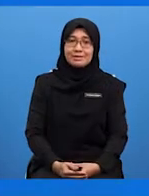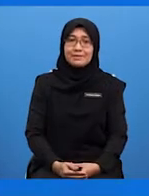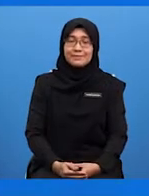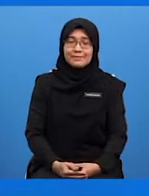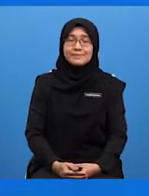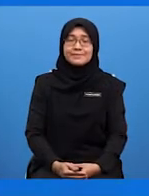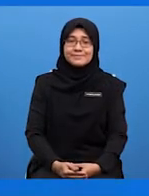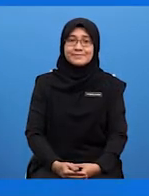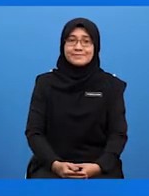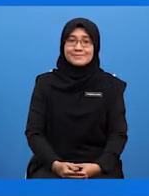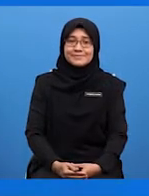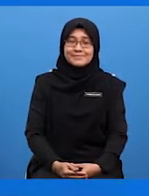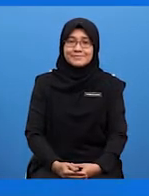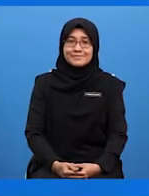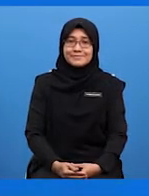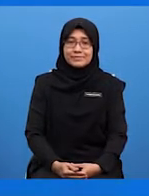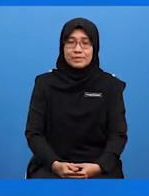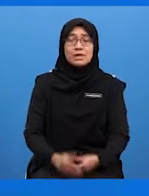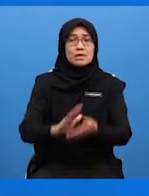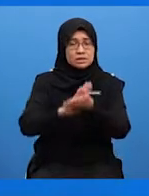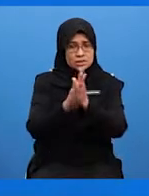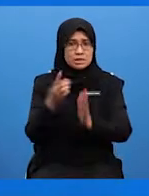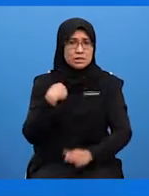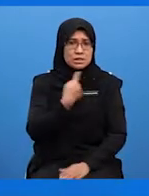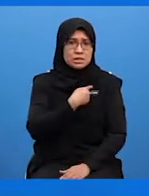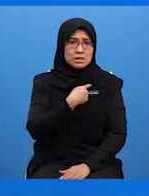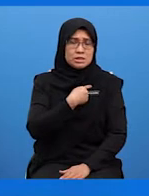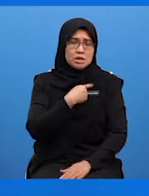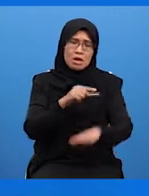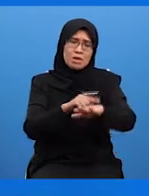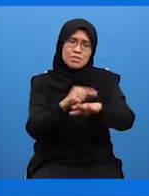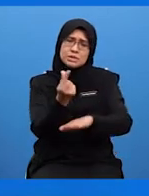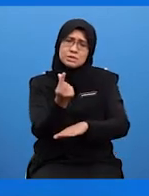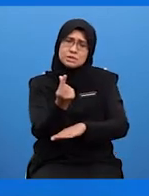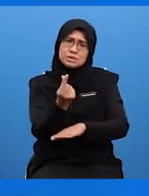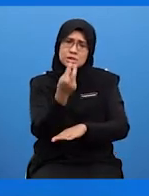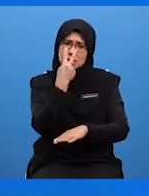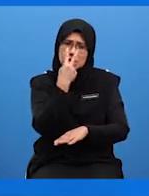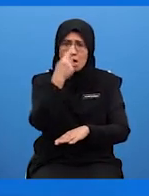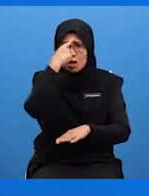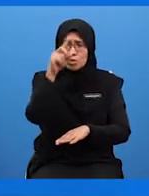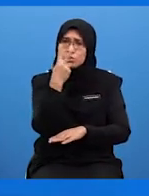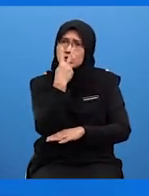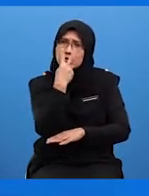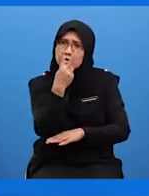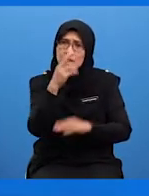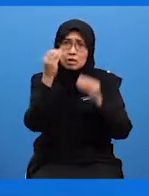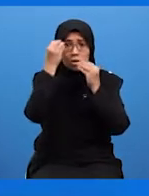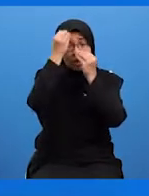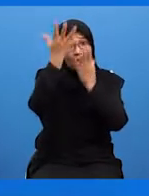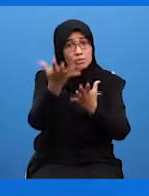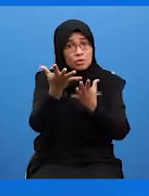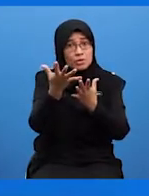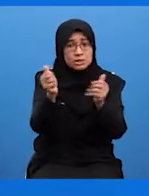sebenarnya Cikgu Don Betul, betul, tepat sekali itu Jadi kita hanya perlu mengambil beberapa saat sahaja untuk merakam sesuatu informasi